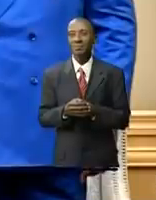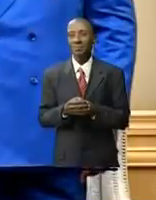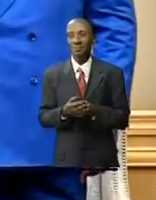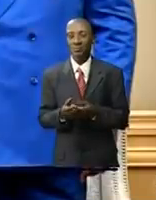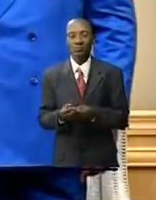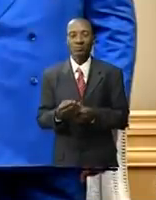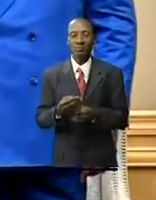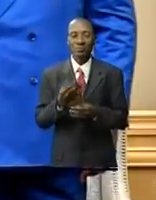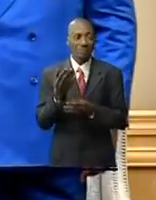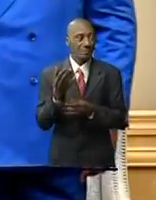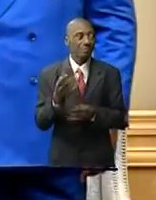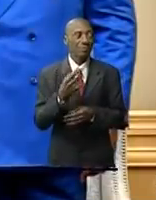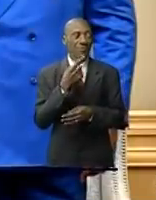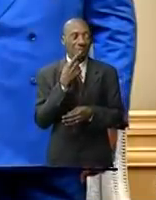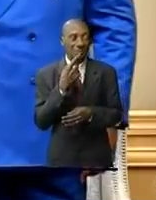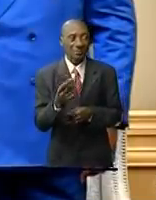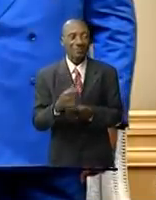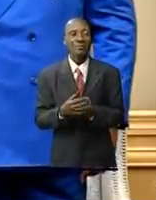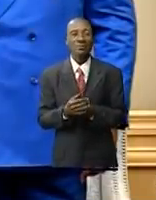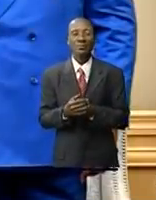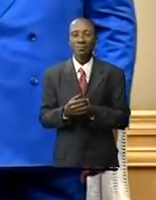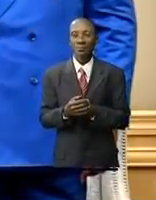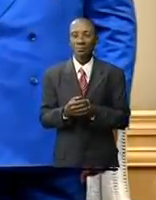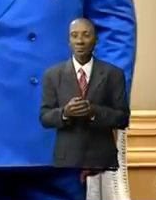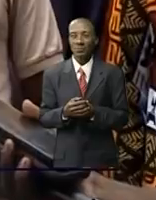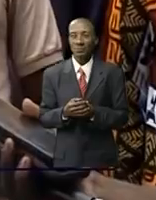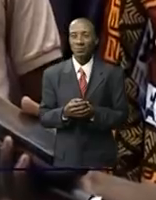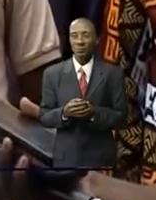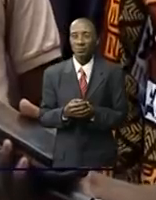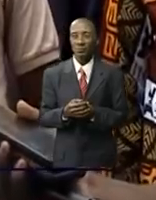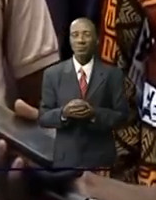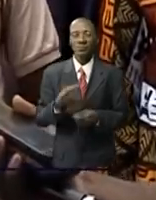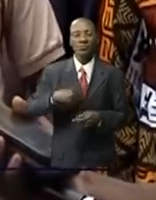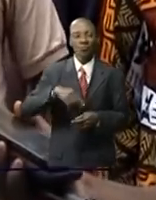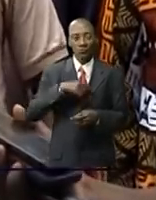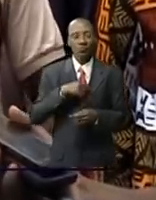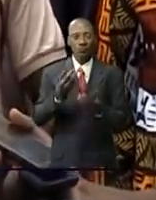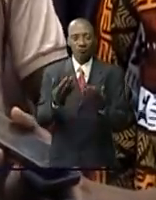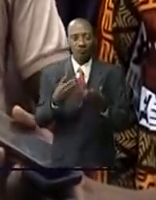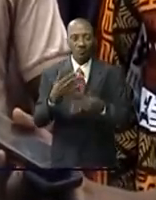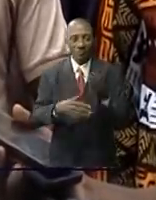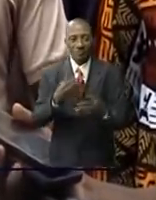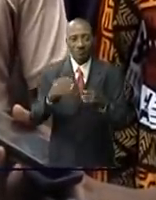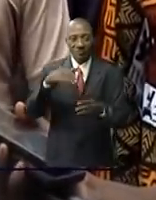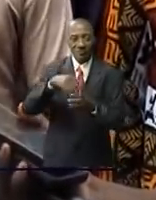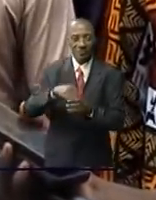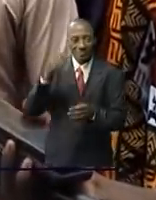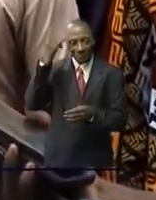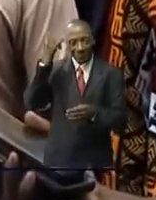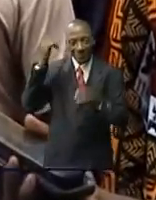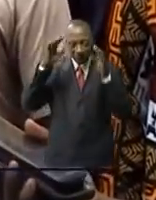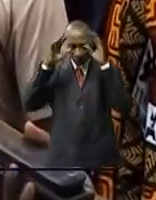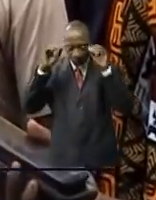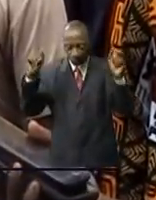président de la République, Félix Antoine, c'est le petit dernier. Pour une deuxième fois, nous allons maintenant nous concentrer sur les études approfondies pour